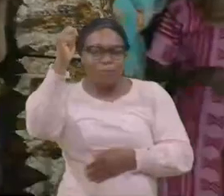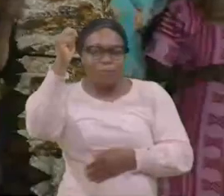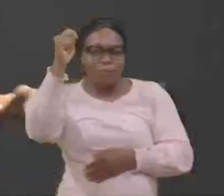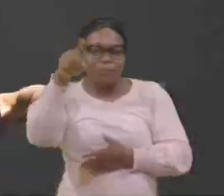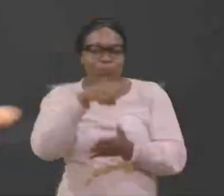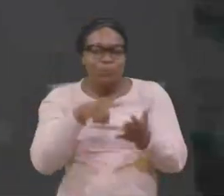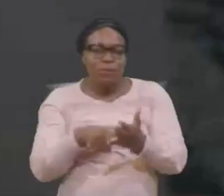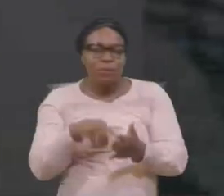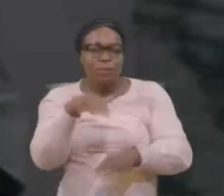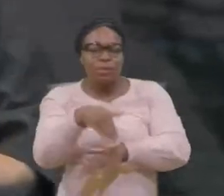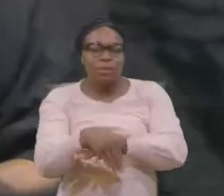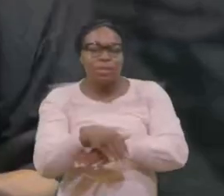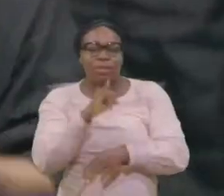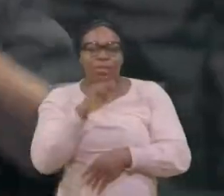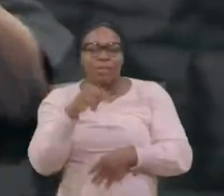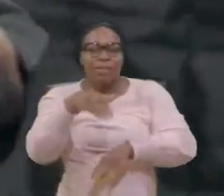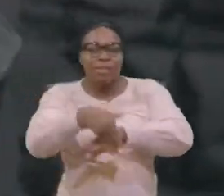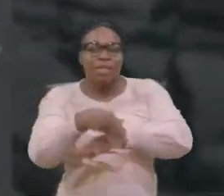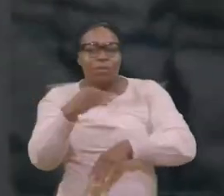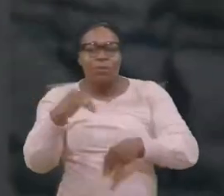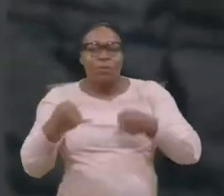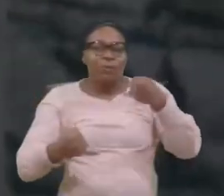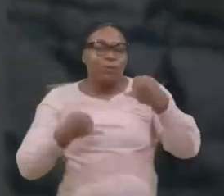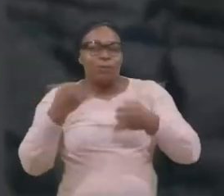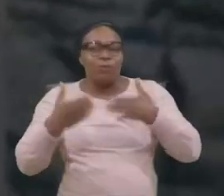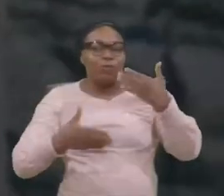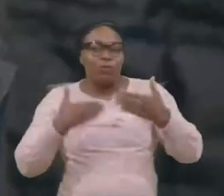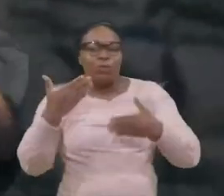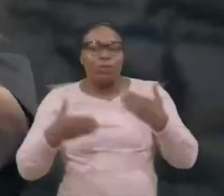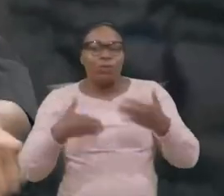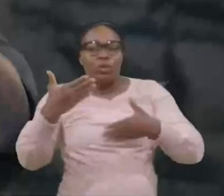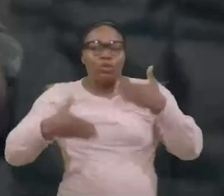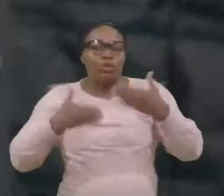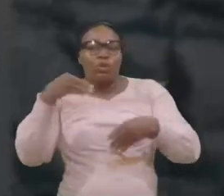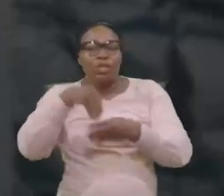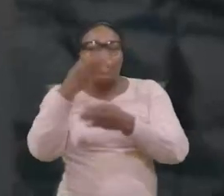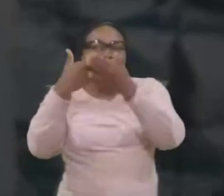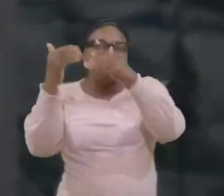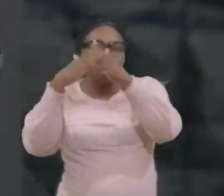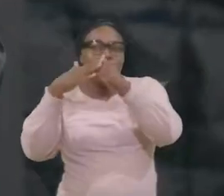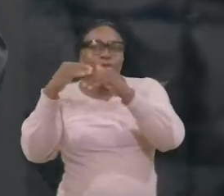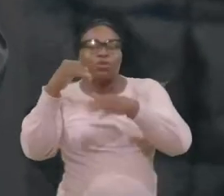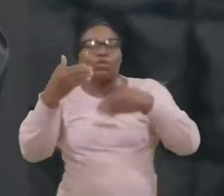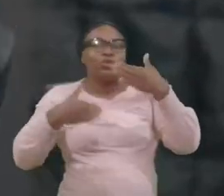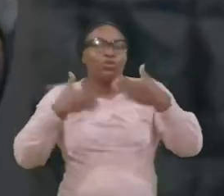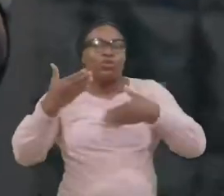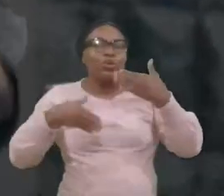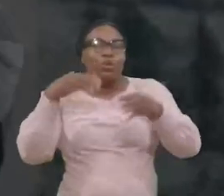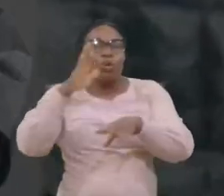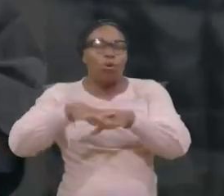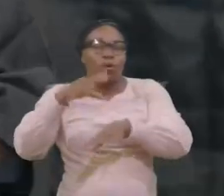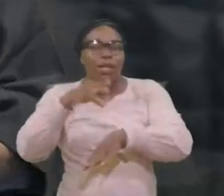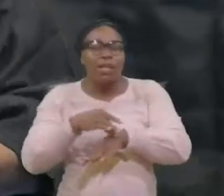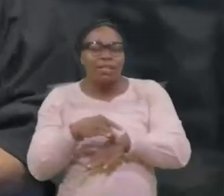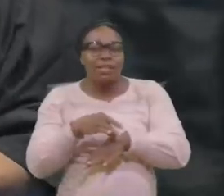une nuit de joie la joie au ciel la joie sur la